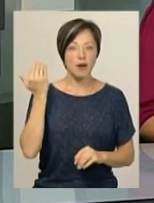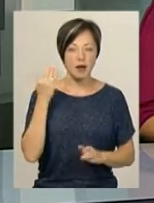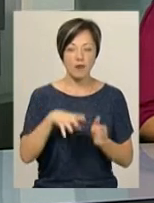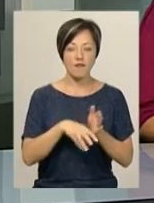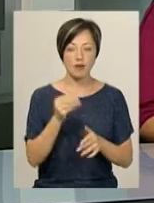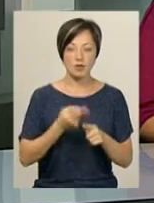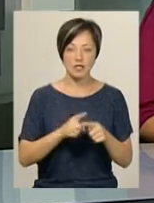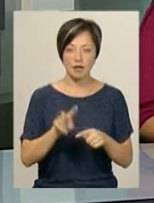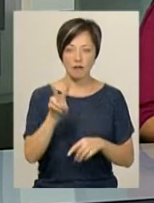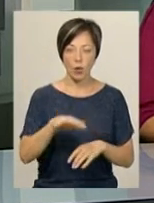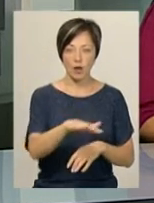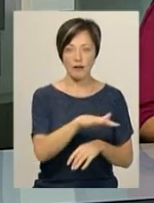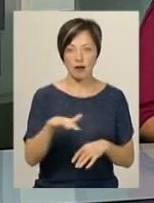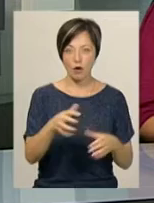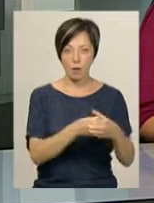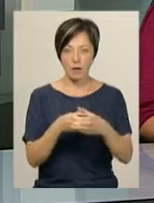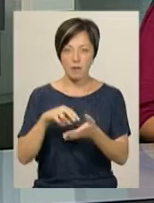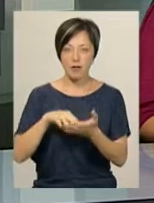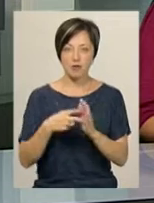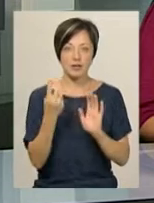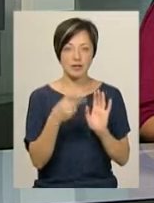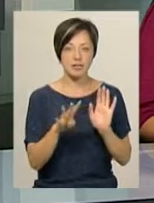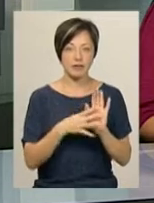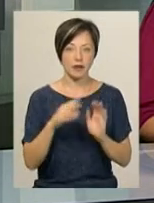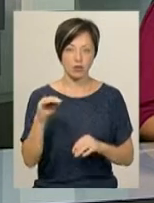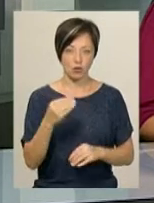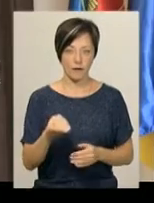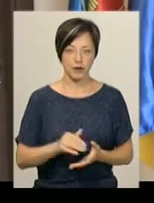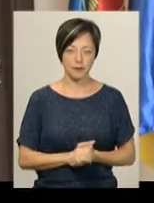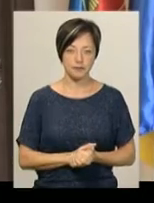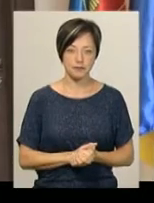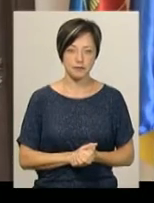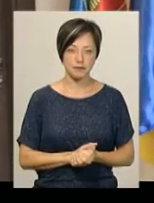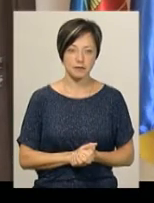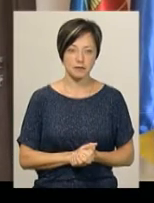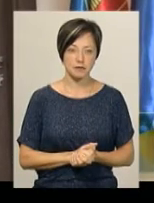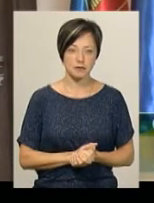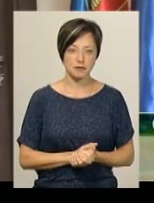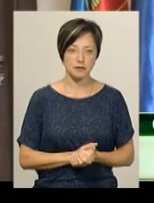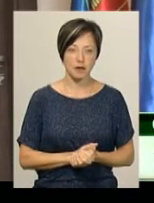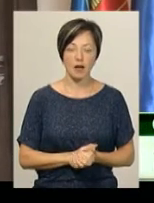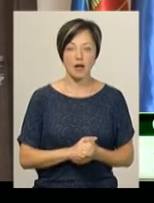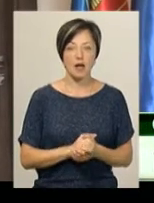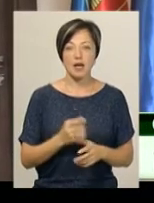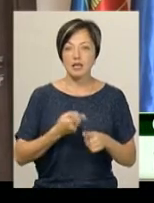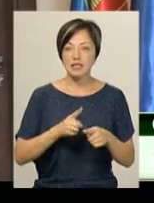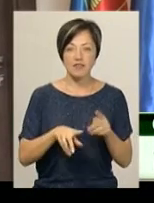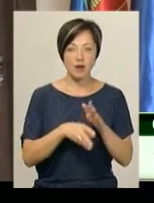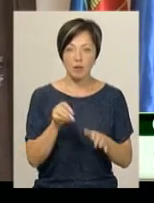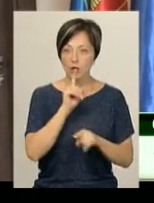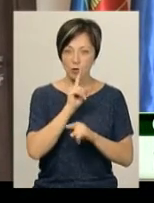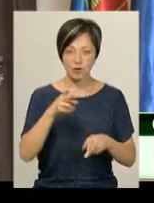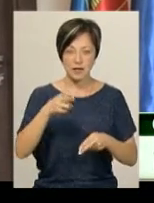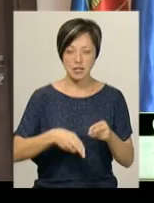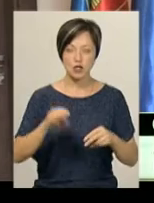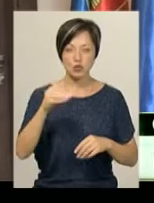вибори до цих двох тергромад планувалися на 29 жовтня. Вони точно не відбудуться в кінці жовтня місяця, тому